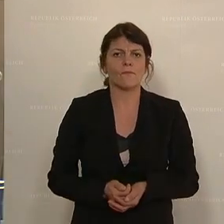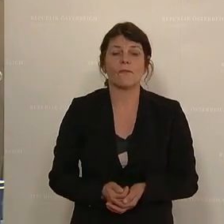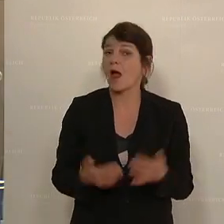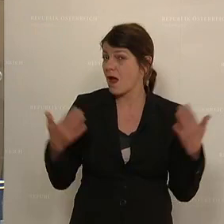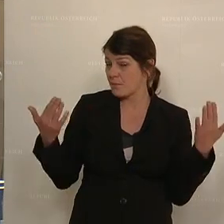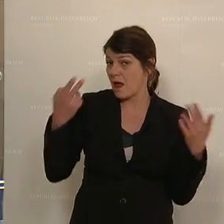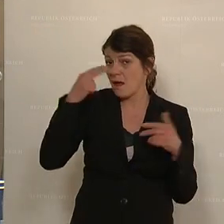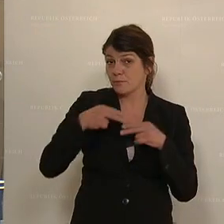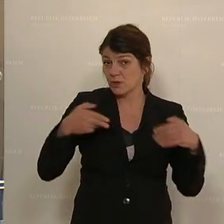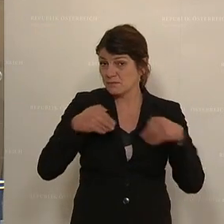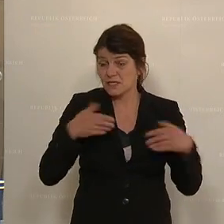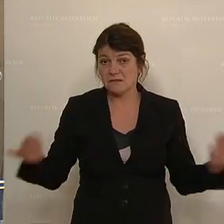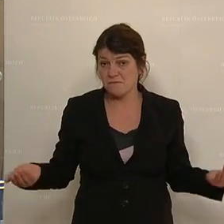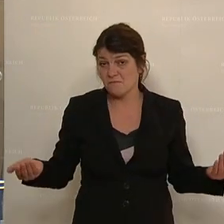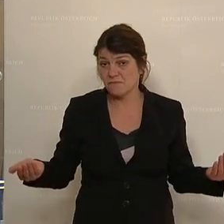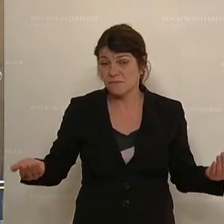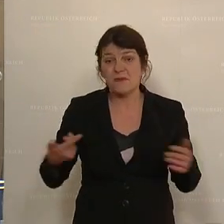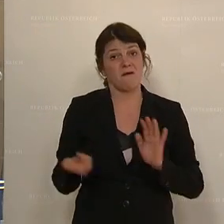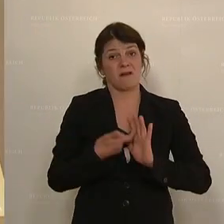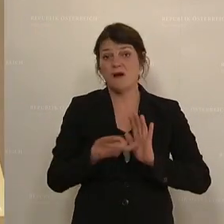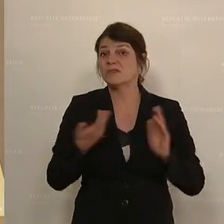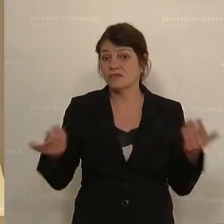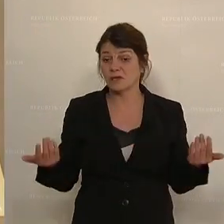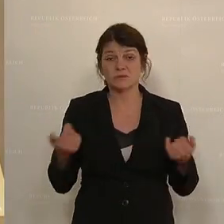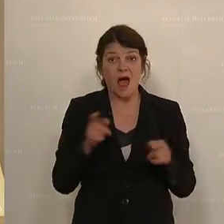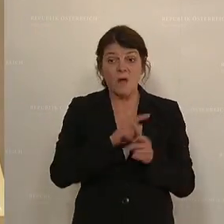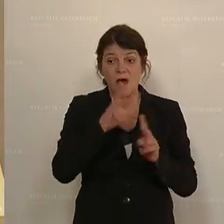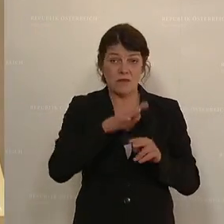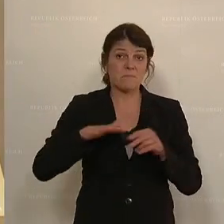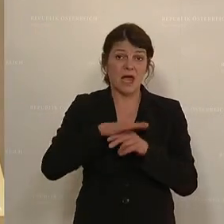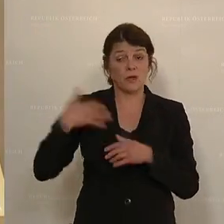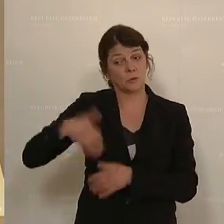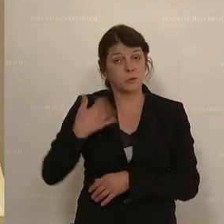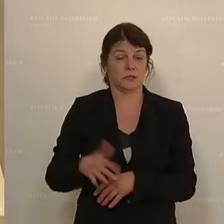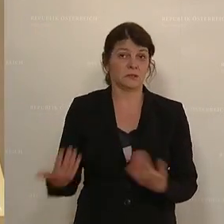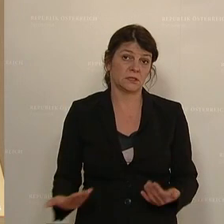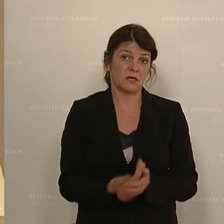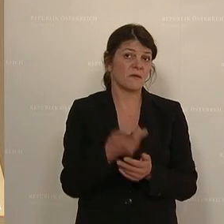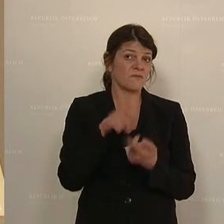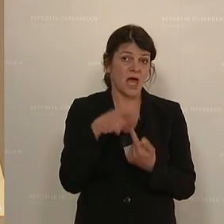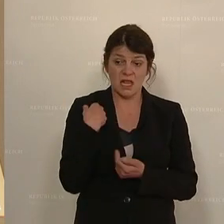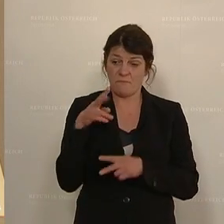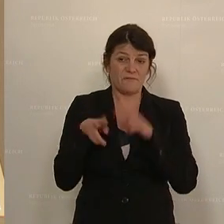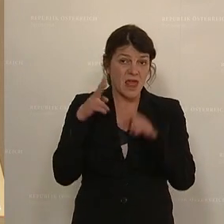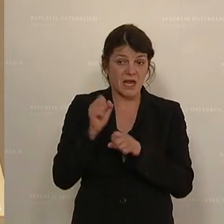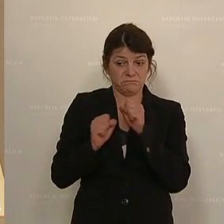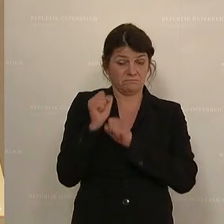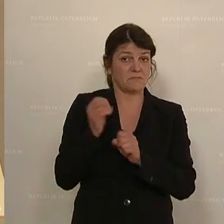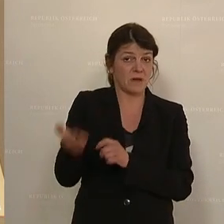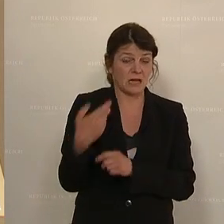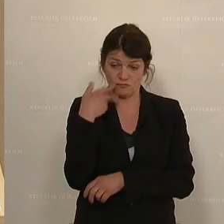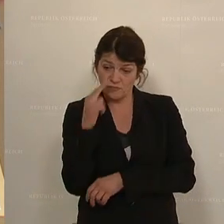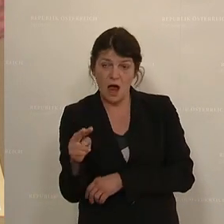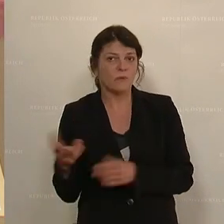Aber Herr Bundesminister, die Herausforderungen liegen auch in anderen Bereichen sehr hoch. Und wenn ich den Pflegenotstand angesprochen